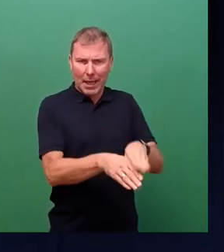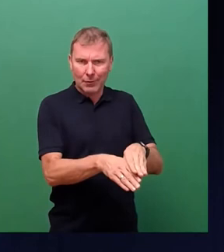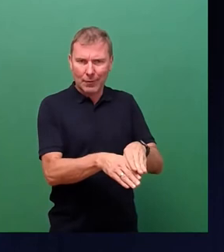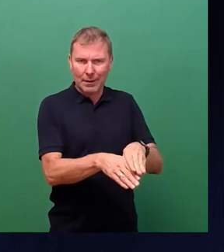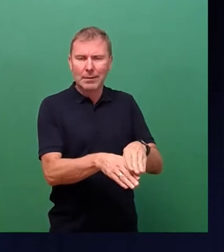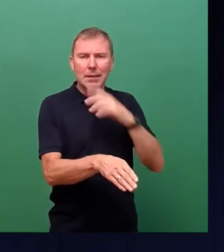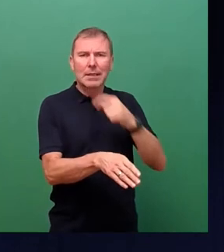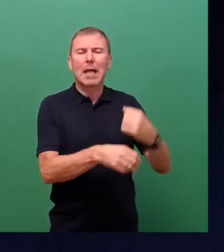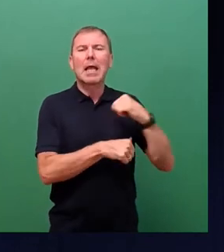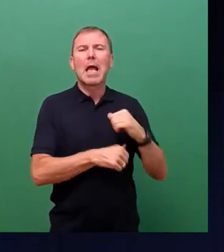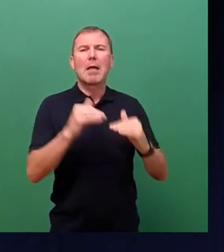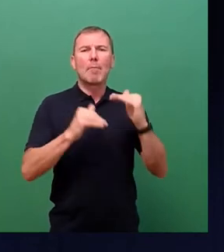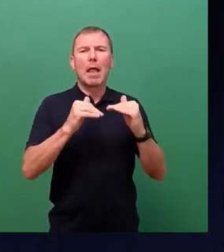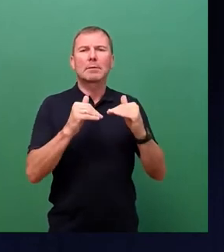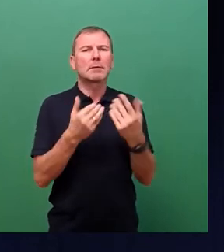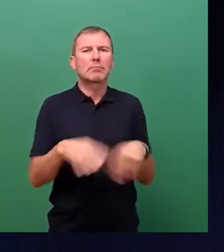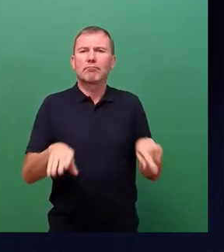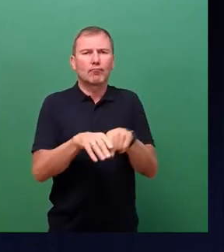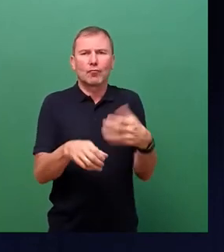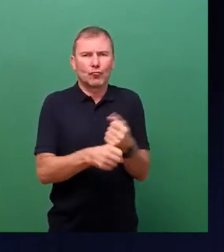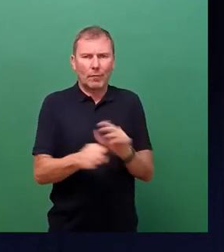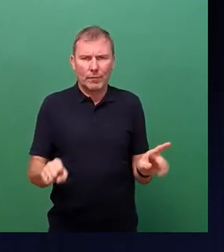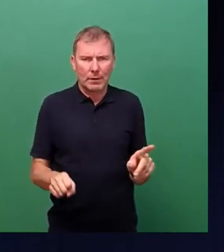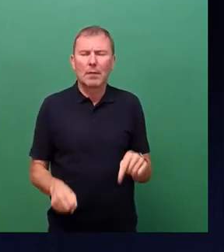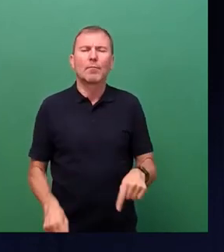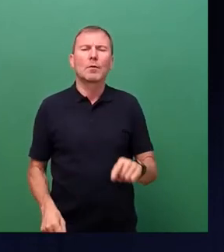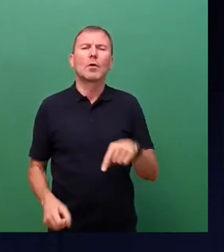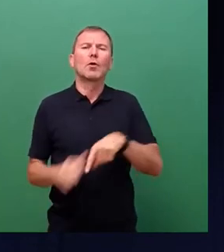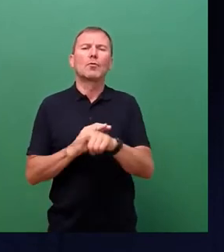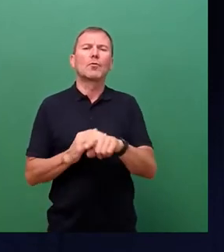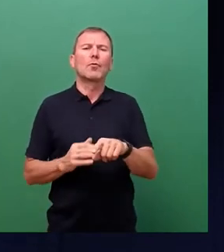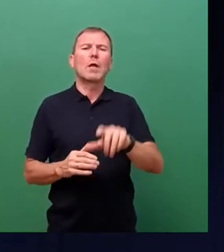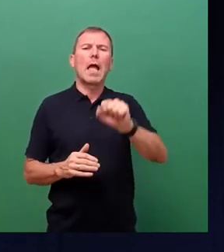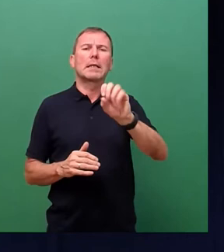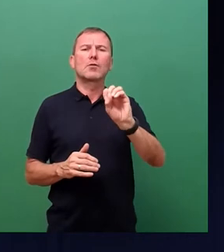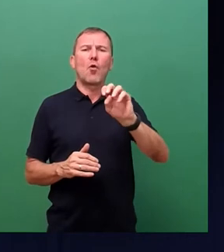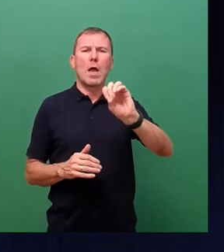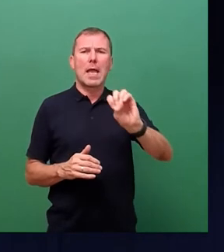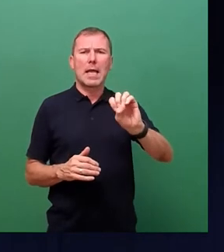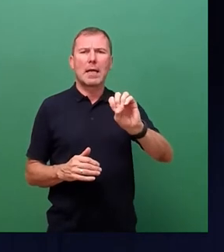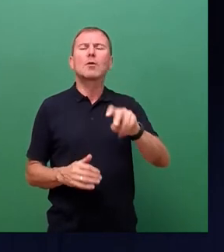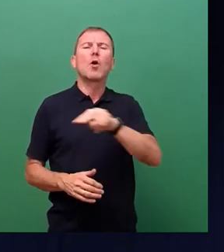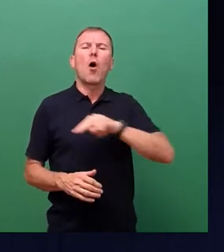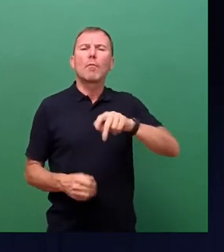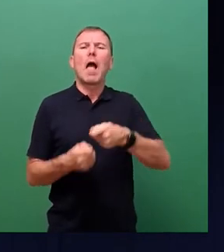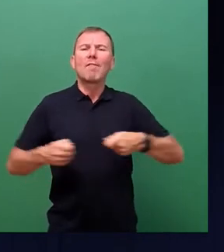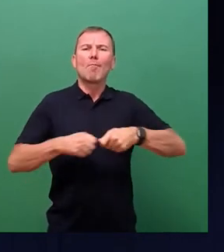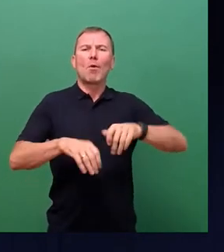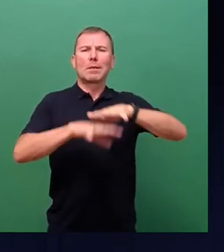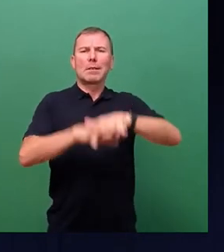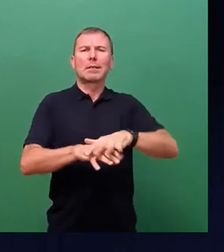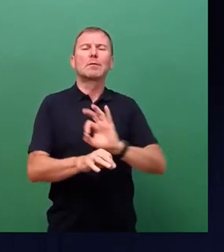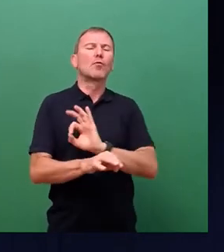Energiebilanz nicht gedeckt werden konnte. Das wird inzwischen durch das NZE gut oder durch das europäische Verbundnetz gut abgefedert.